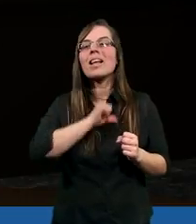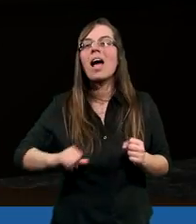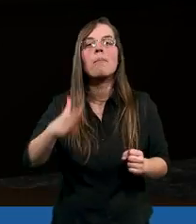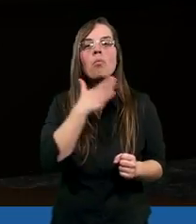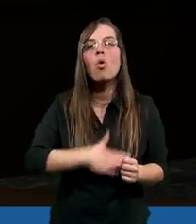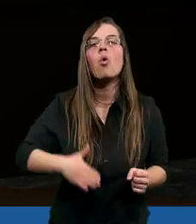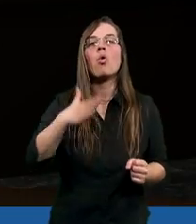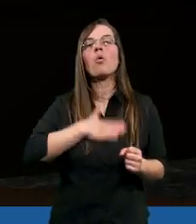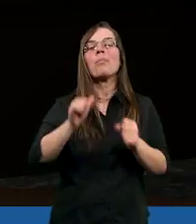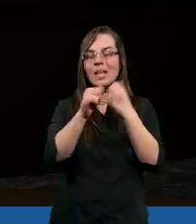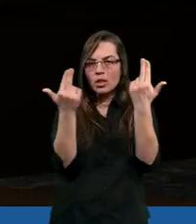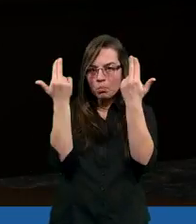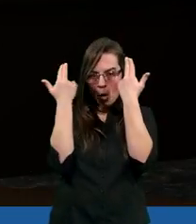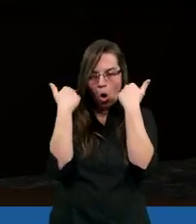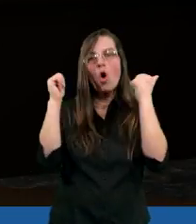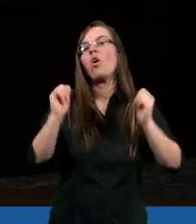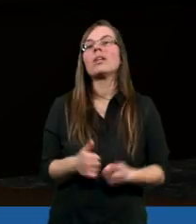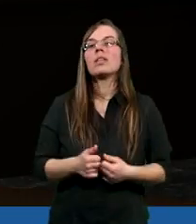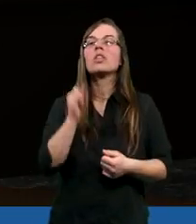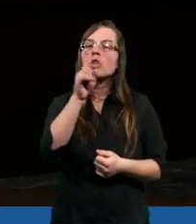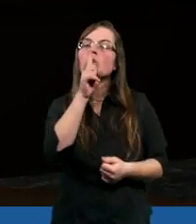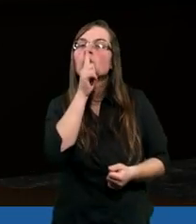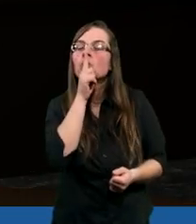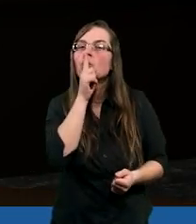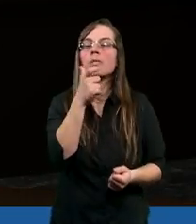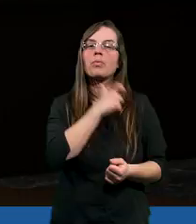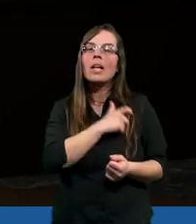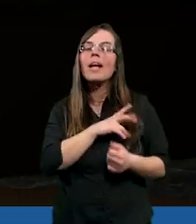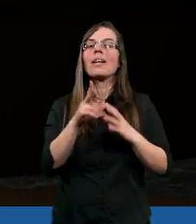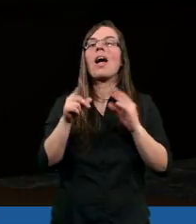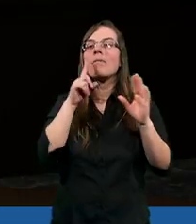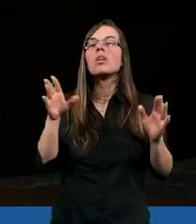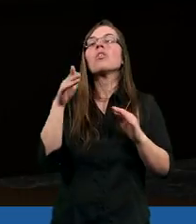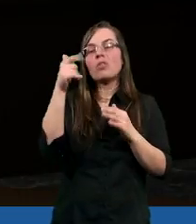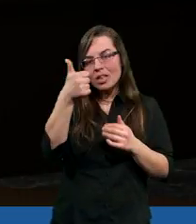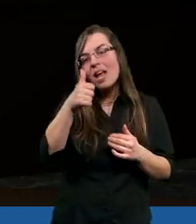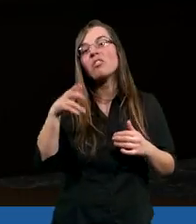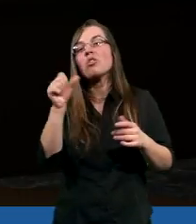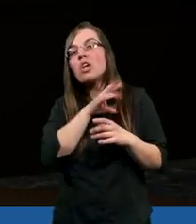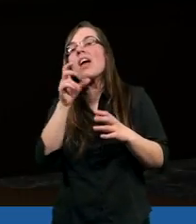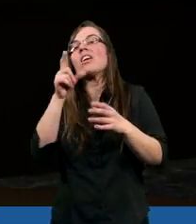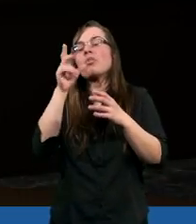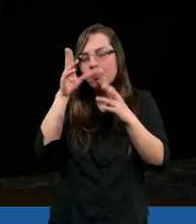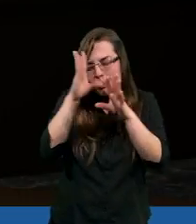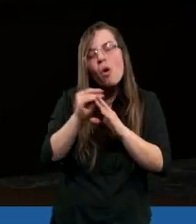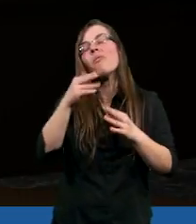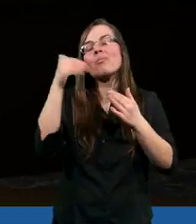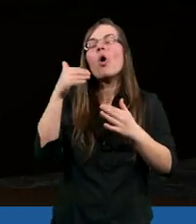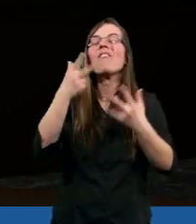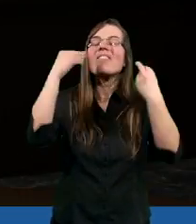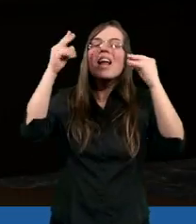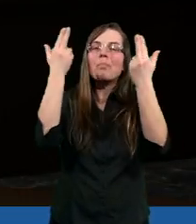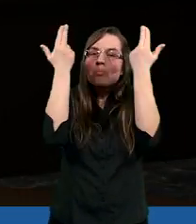niesamolubni, jesteśmy pokorni i przychodzimy przed tron Boży, wyznając nasze grzechy i w wielkiej